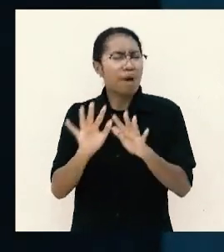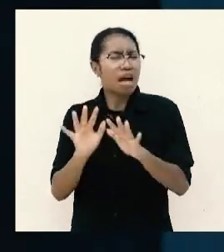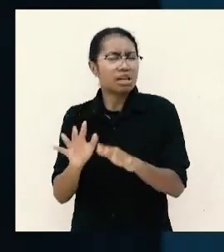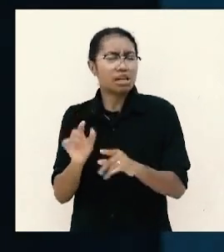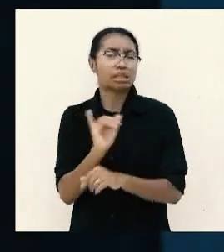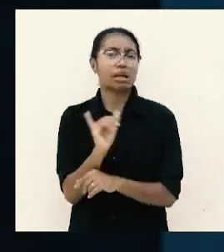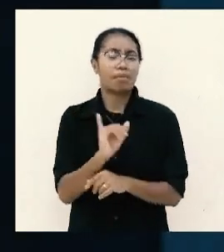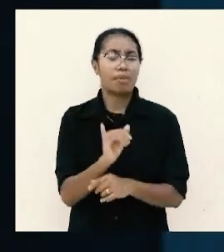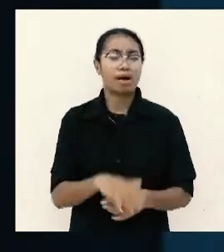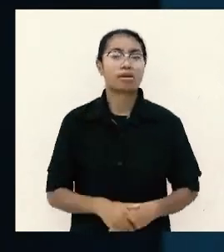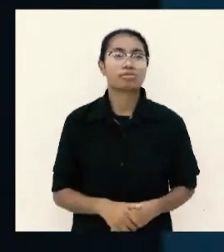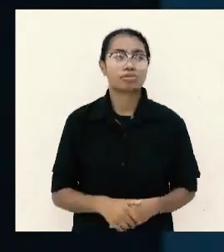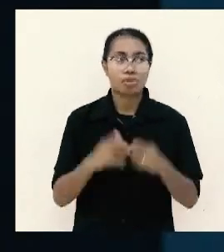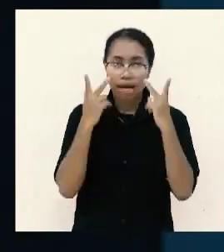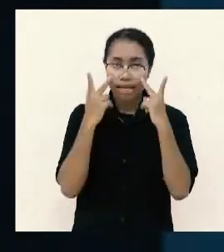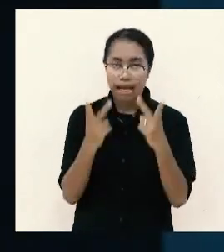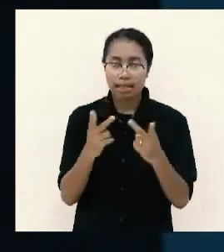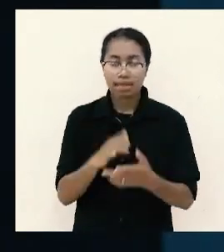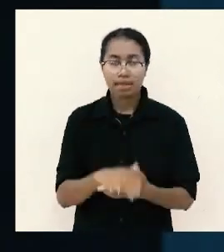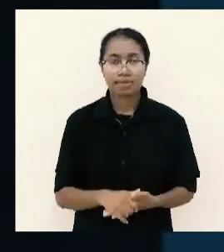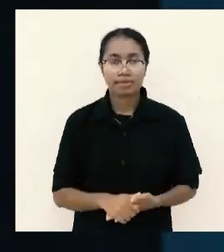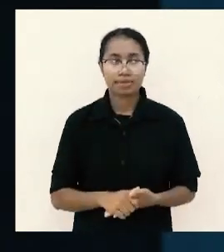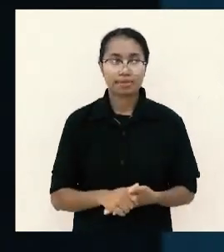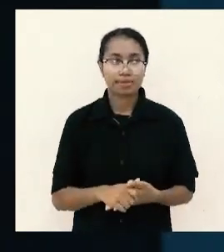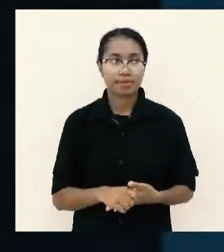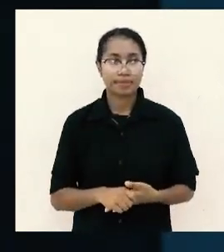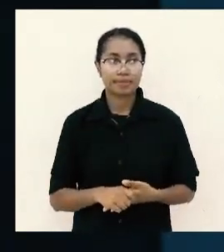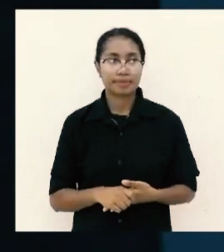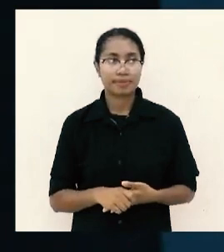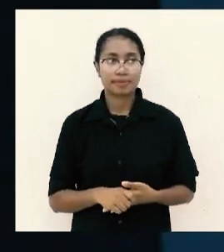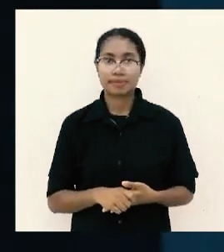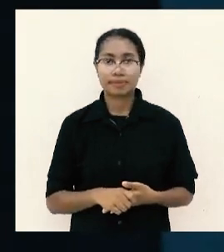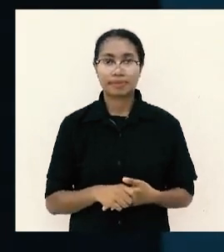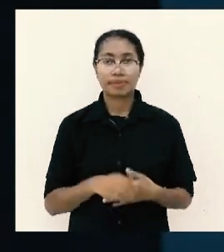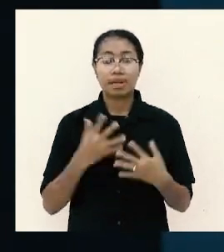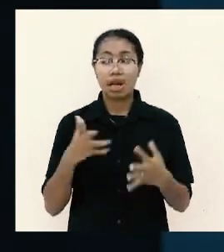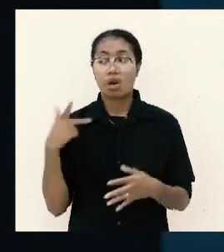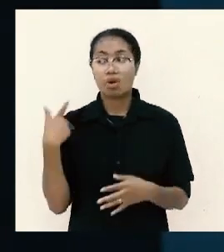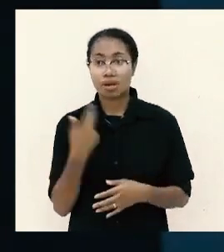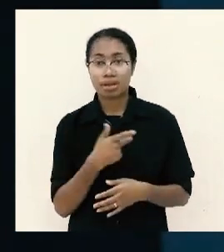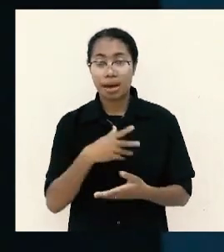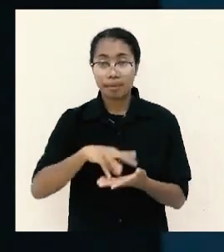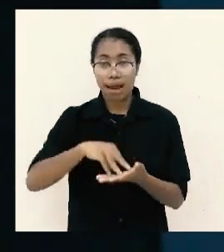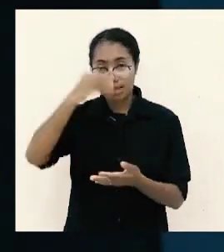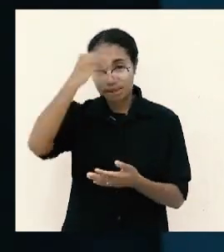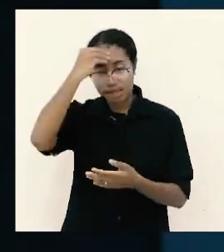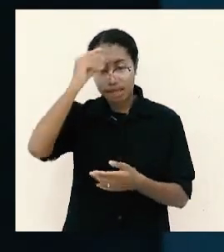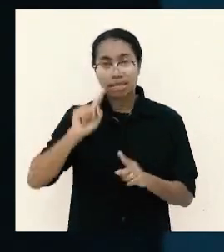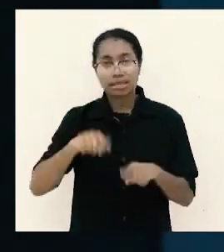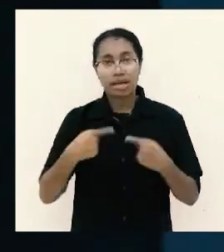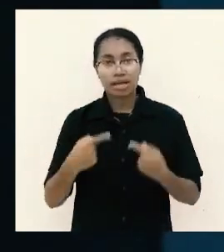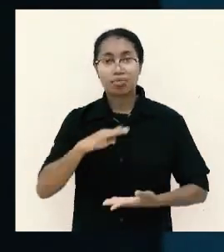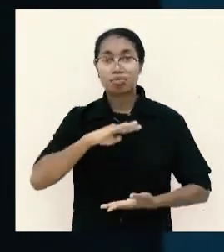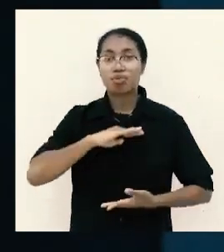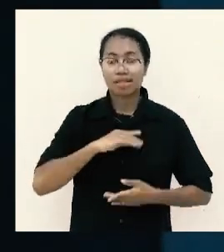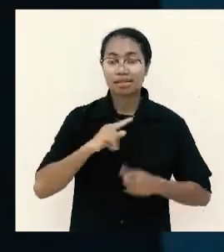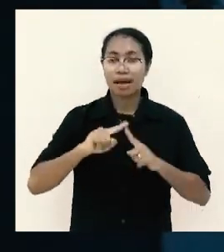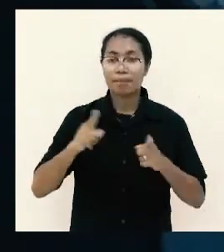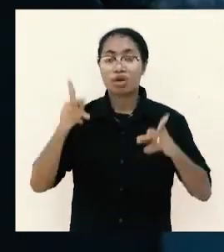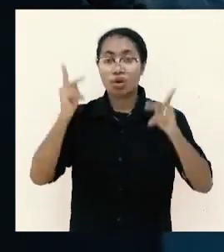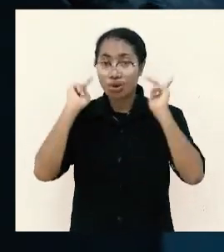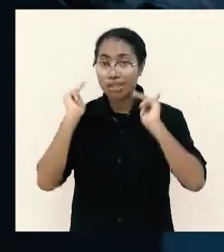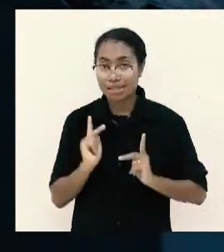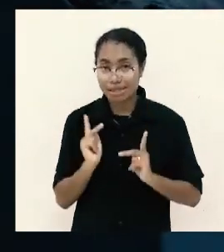saudara perhatikan baik-baik ini kalau kita belajar menjadi puas tapi kondisinya